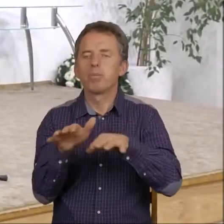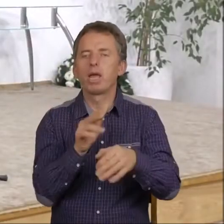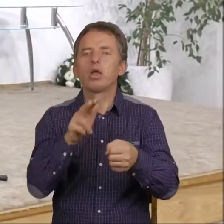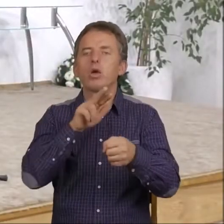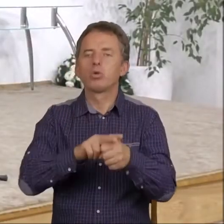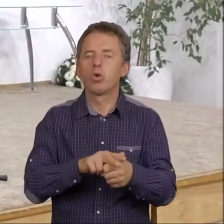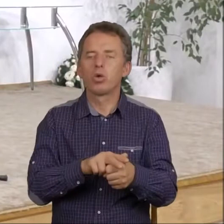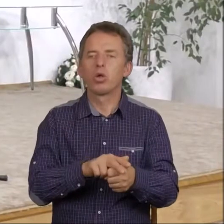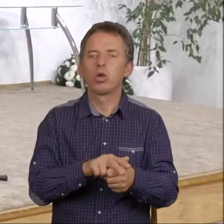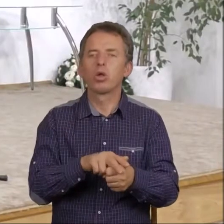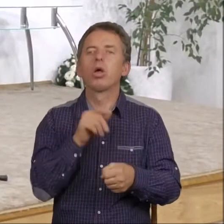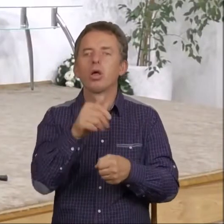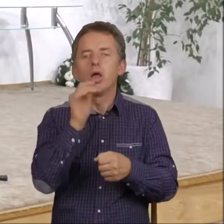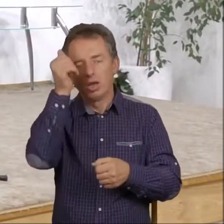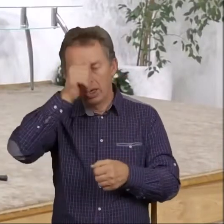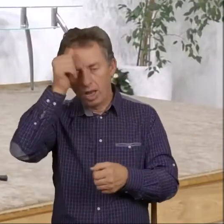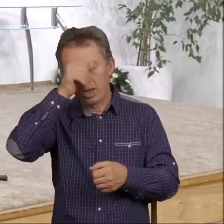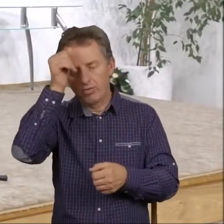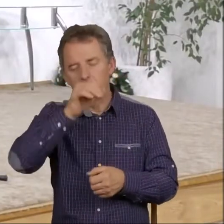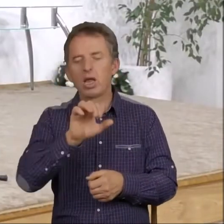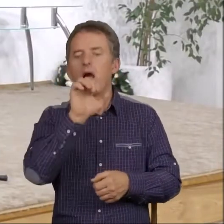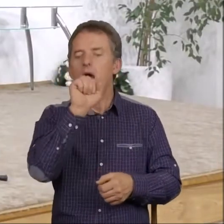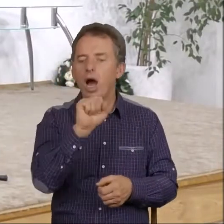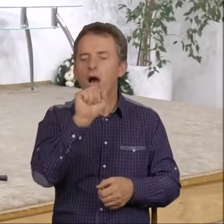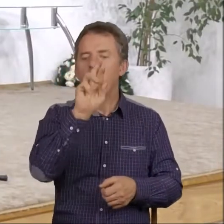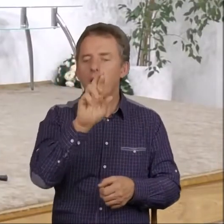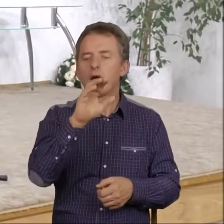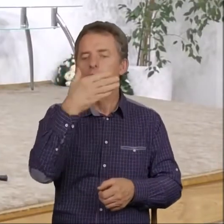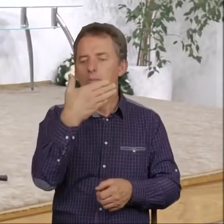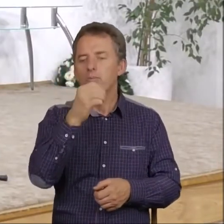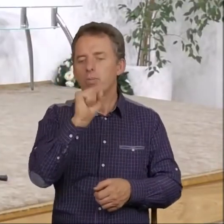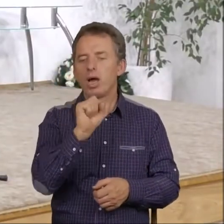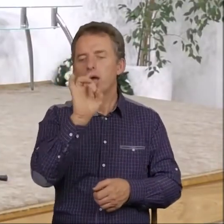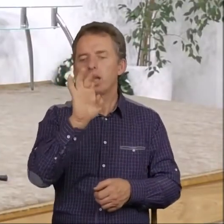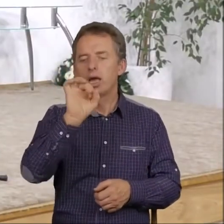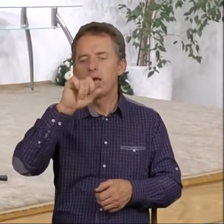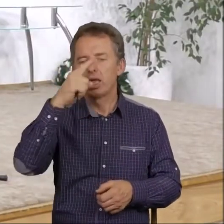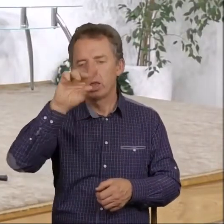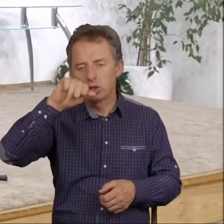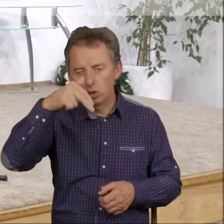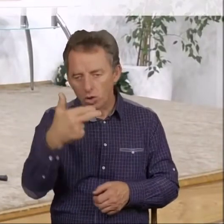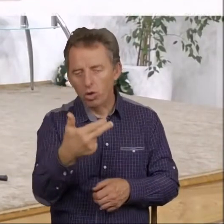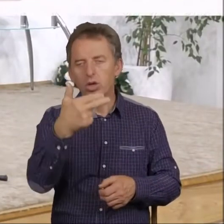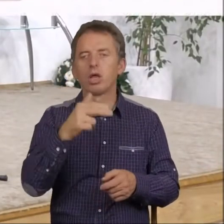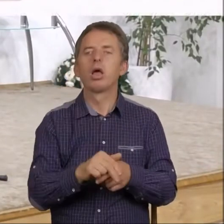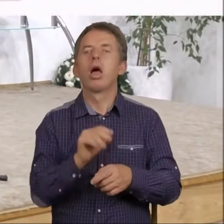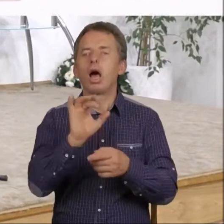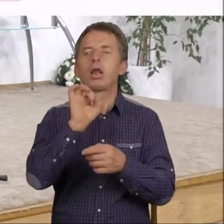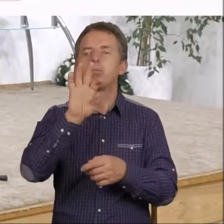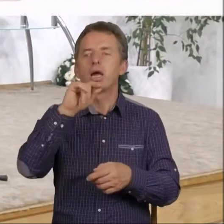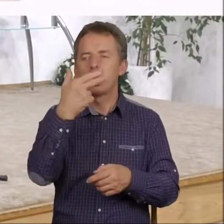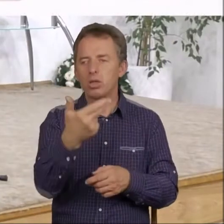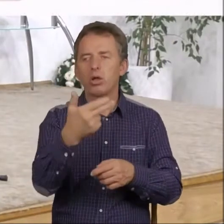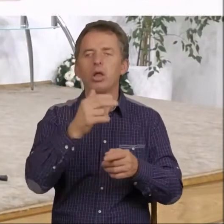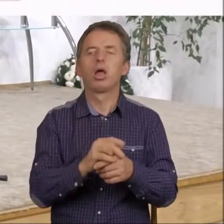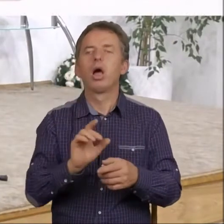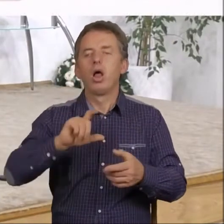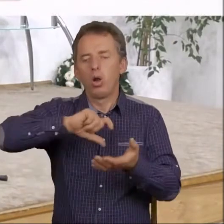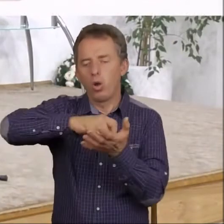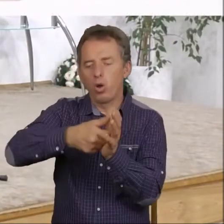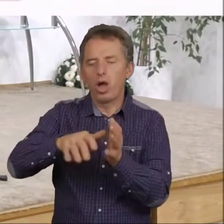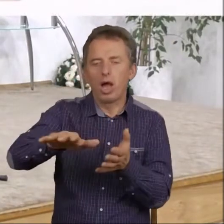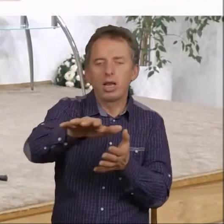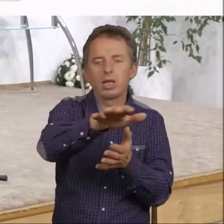które po hebrajsku nazywa się Armagedon. Ileż to już nie naopowiadano o tym Armagedonie i lokalizacje